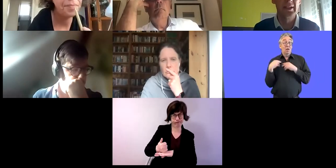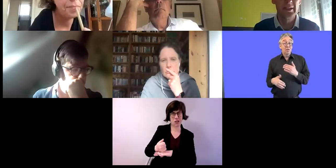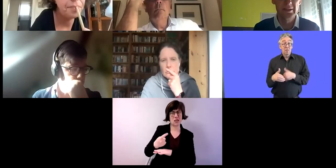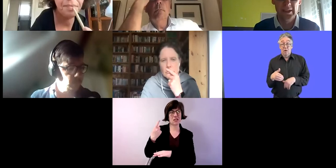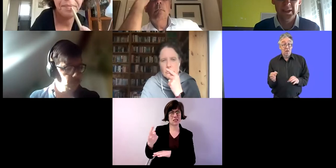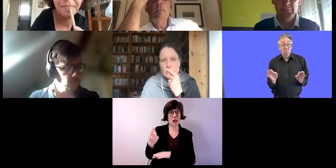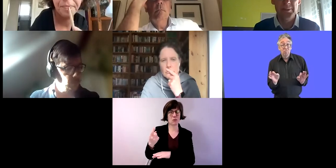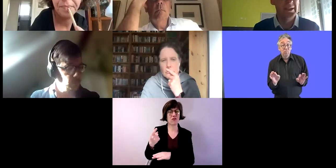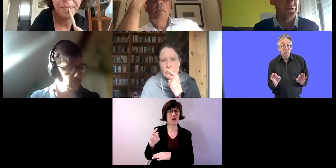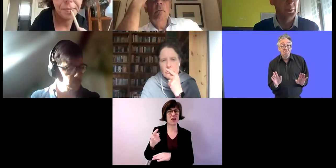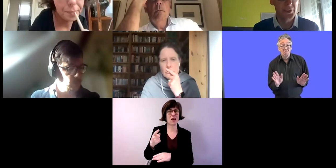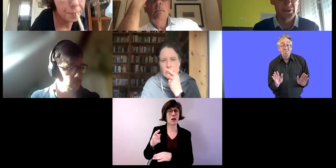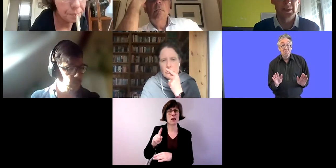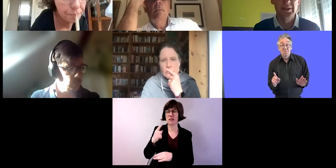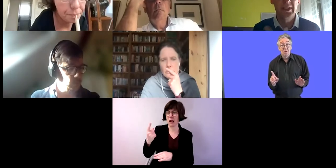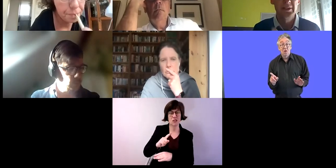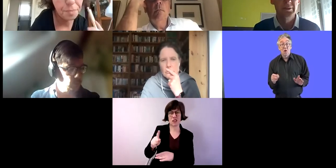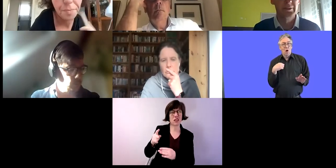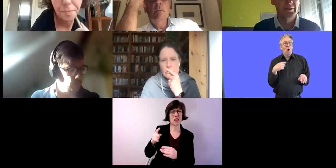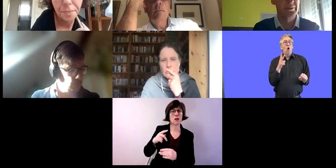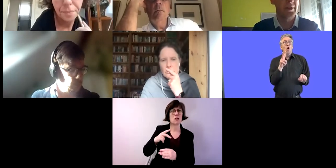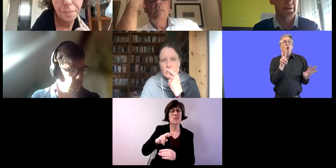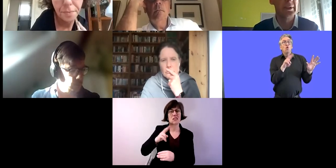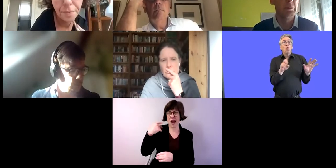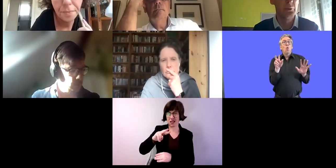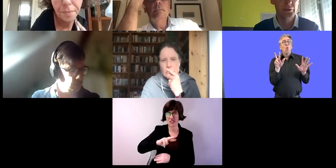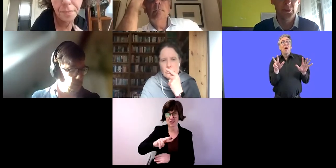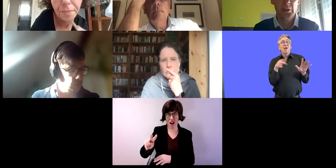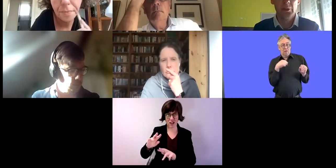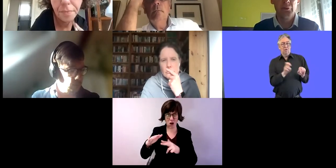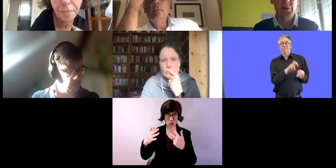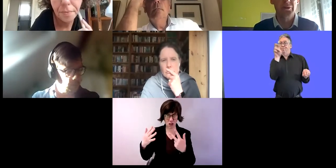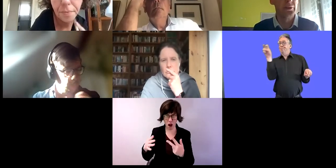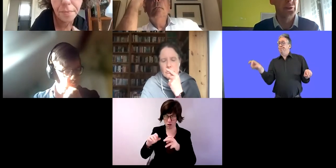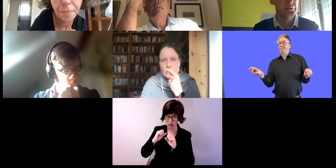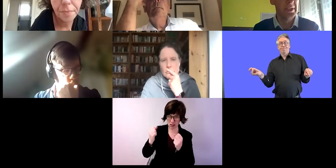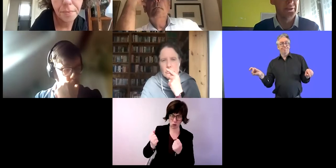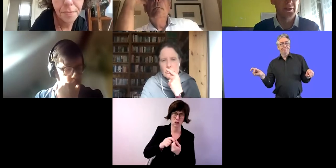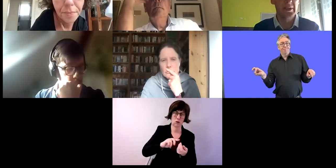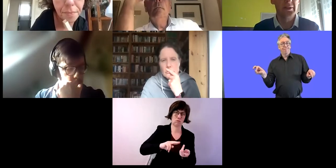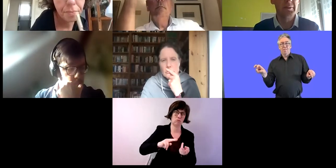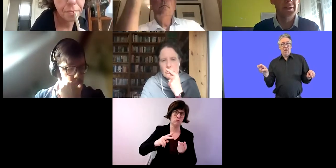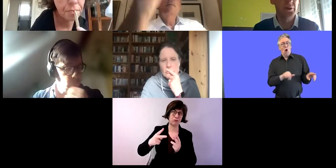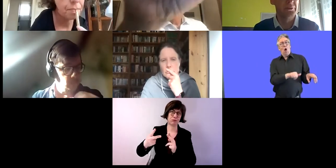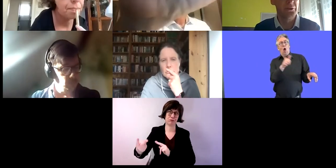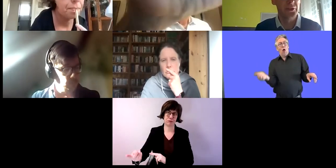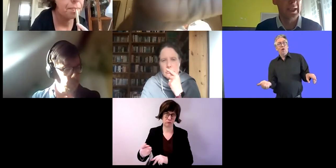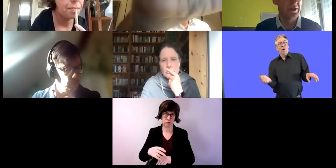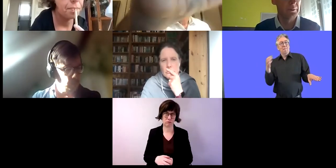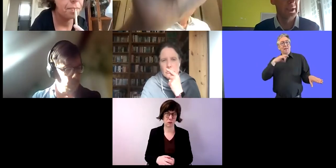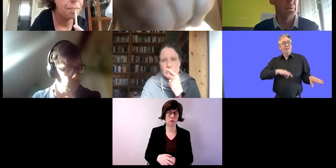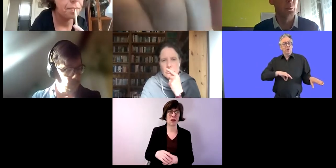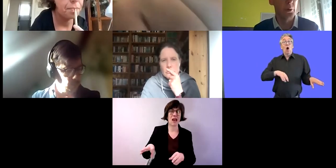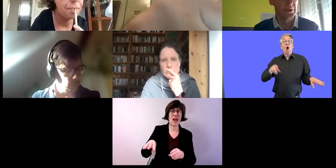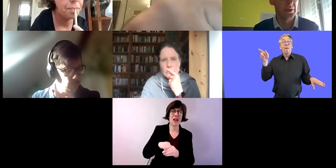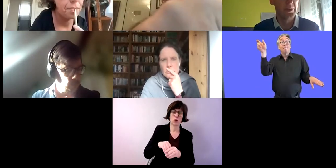kein Behindertenminister ist. Nein, seit 2008 hat sich bei uns die Lage geändert. Inklusion